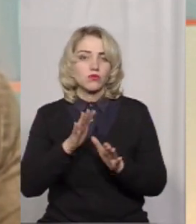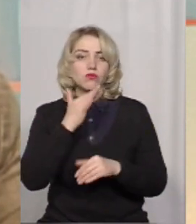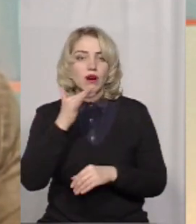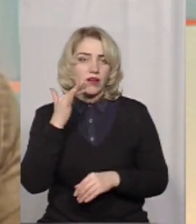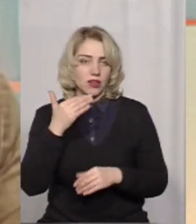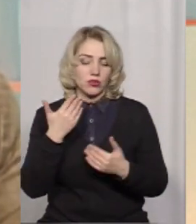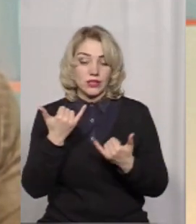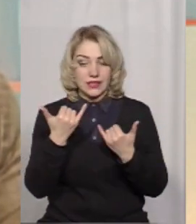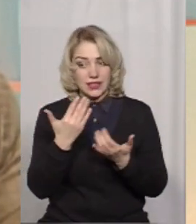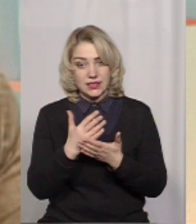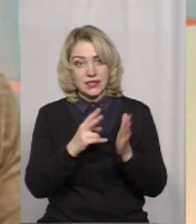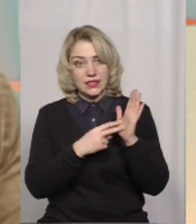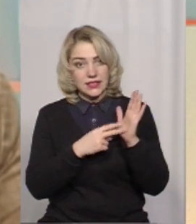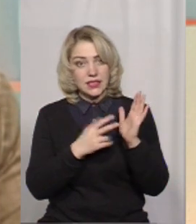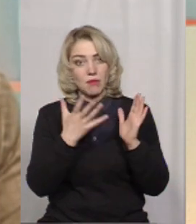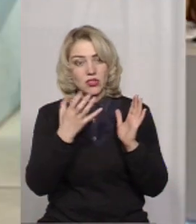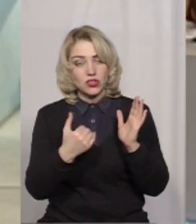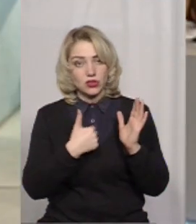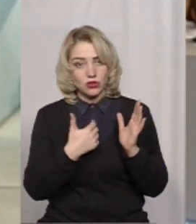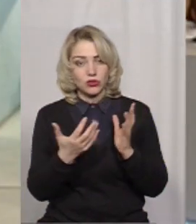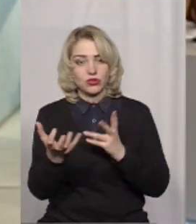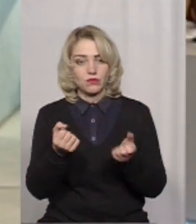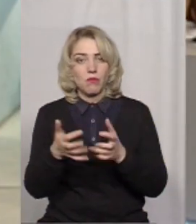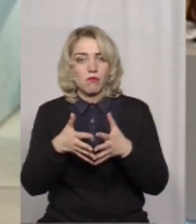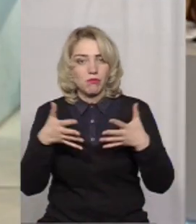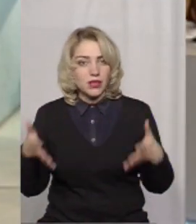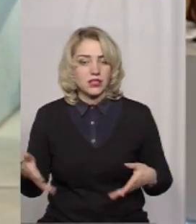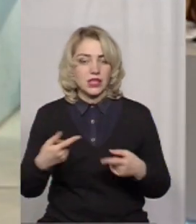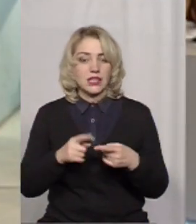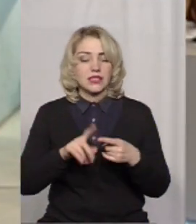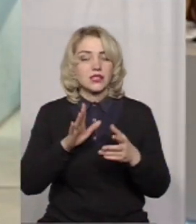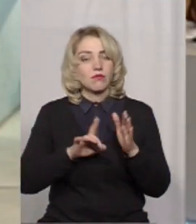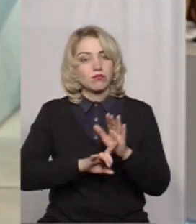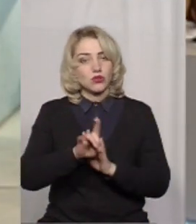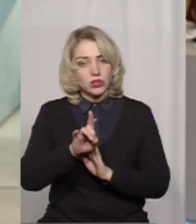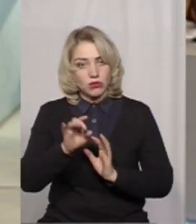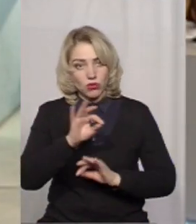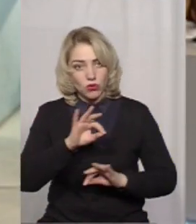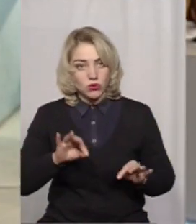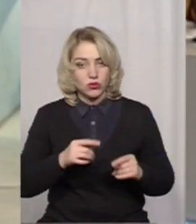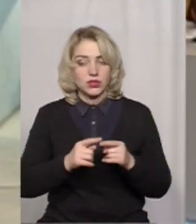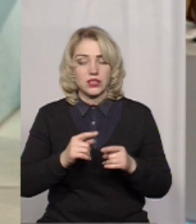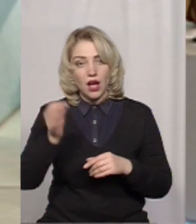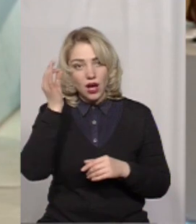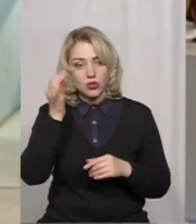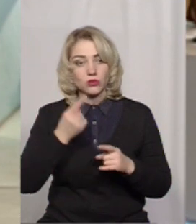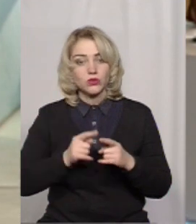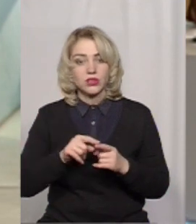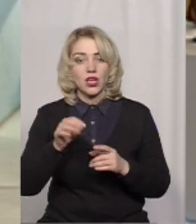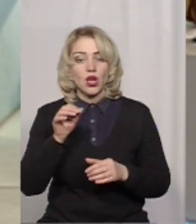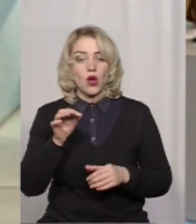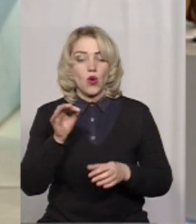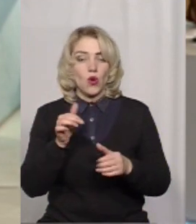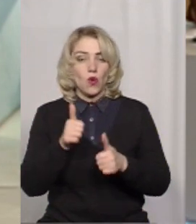Зараз їх є вже сім, але сподіваємося, що їх буде більше. Це тільки початок конкурсу. Конкурс, я нагадую, приймається